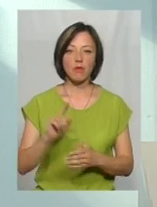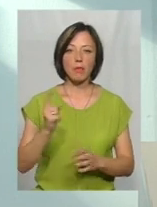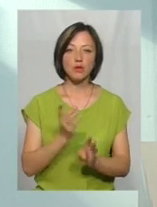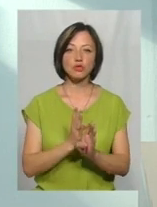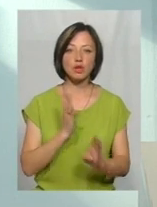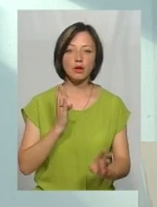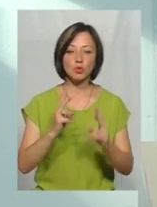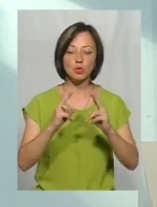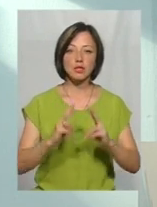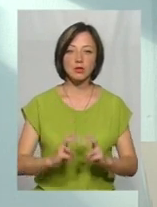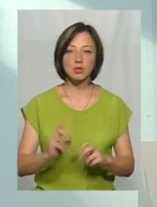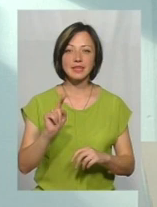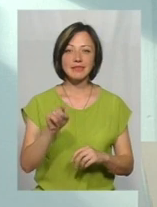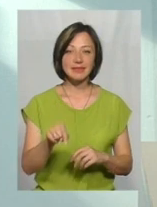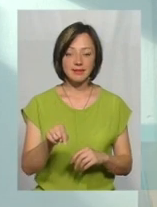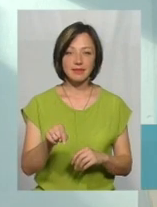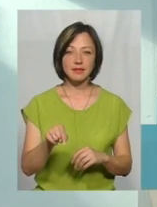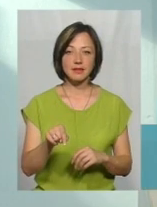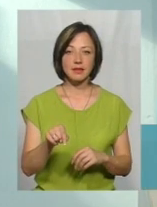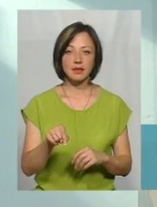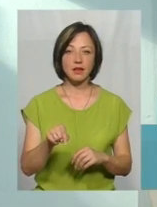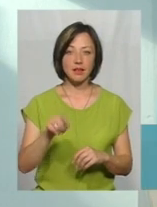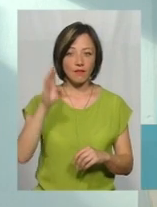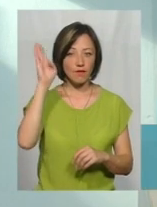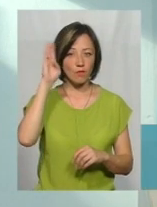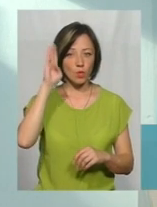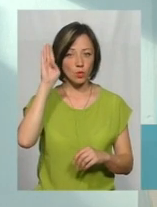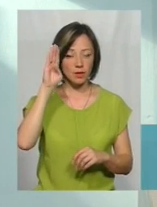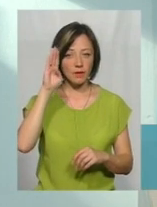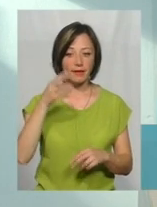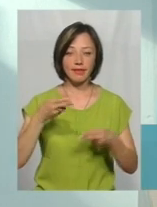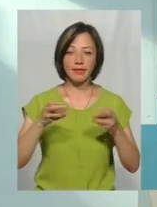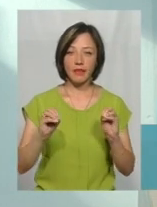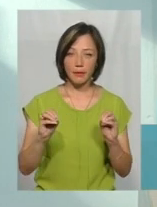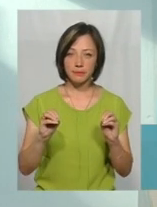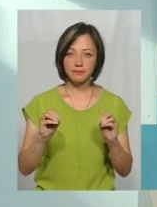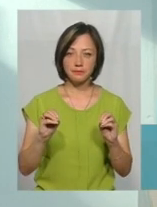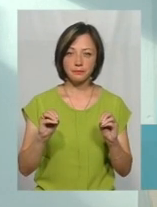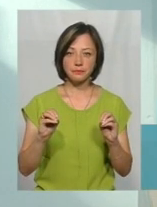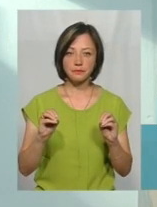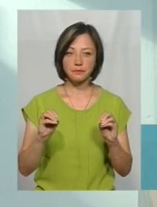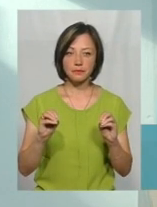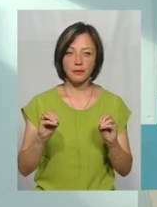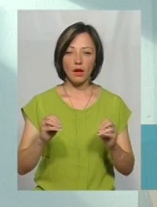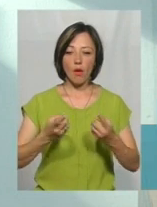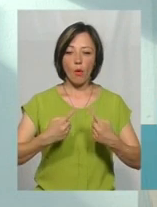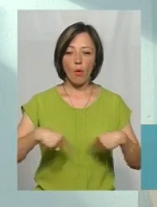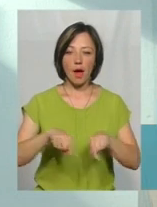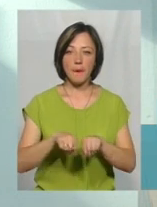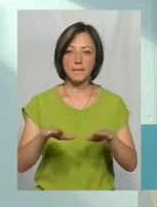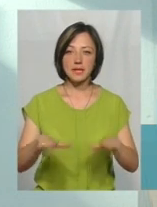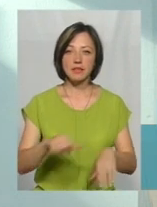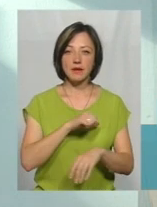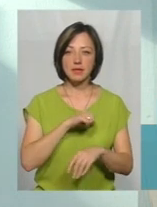чергу досліджується безпечність води. Там, де органами місцевого самоврядування